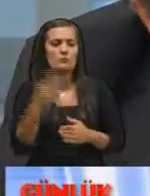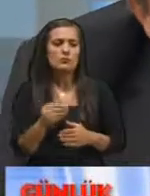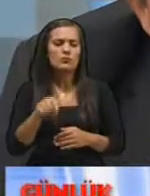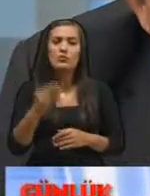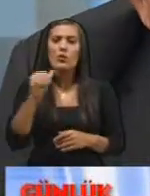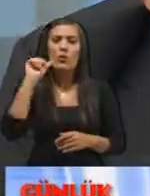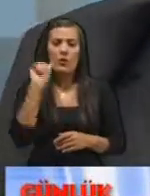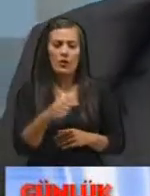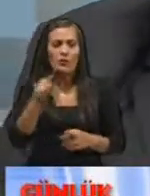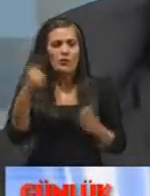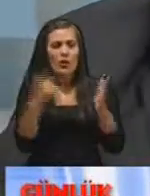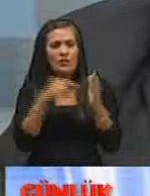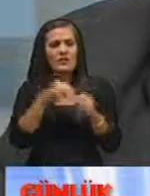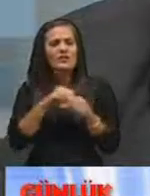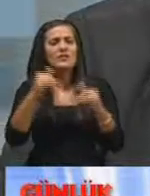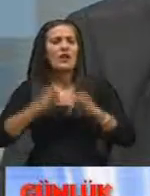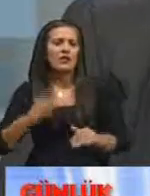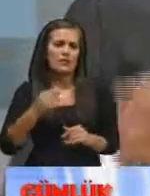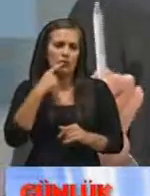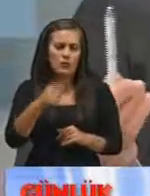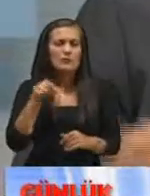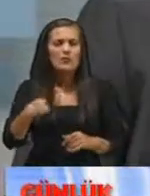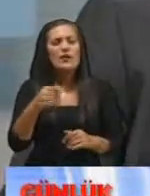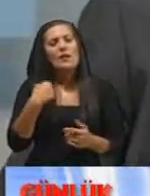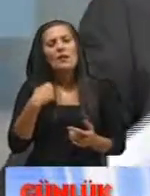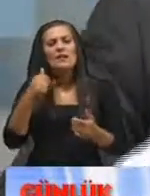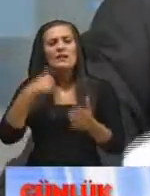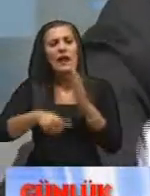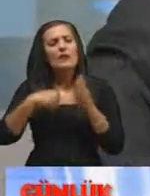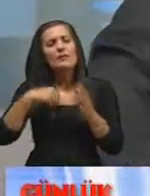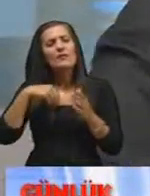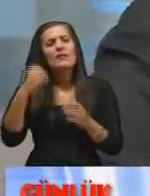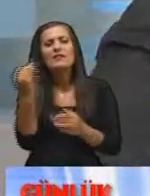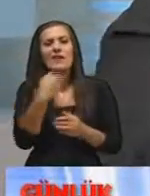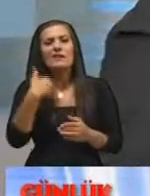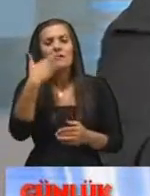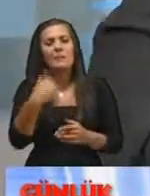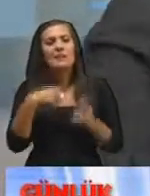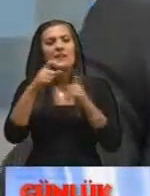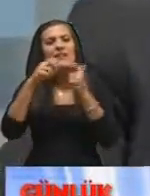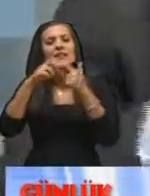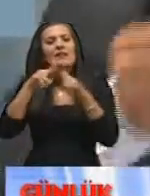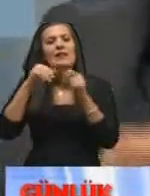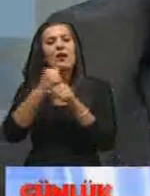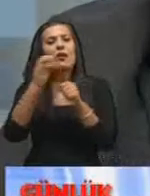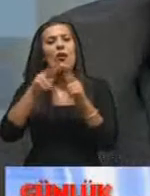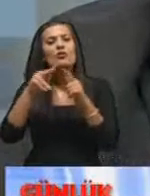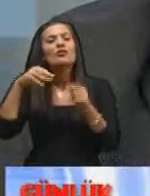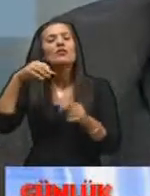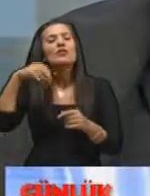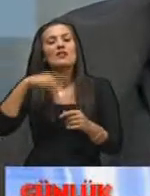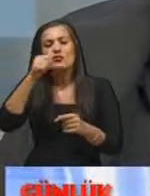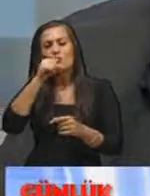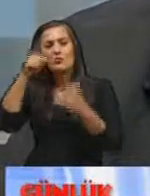işte bu noktada rahat olun diyorum şöyle rakamlarla konuşalım dragon çayının kapasitesi biraz önce söyledim